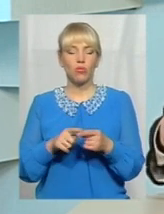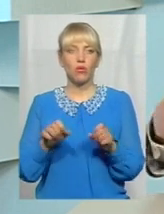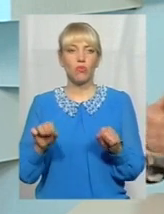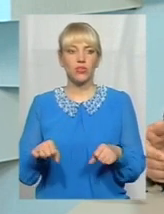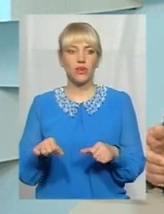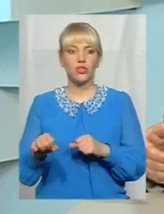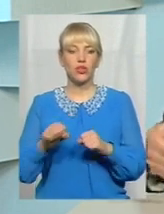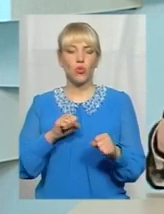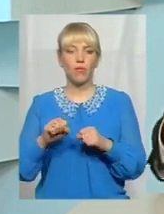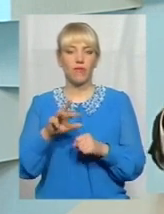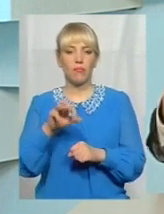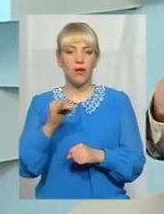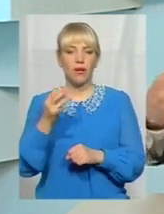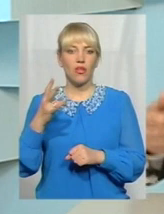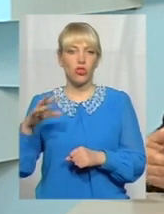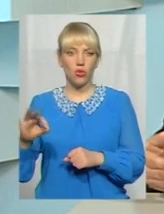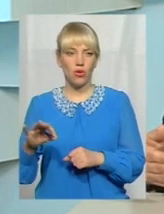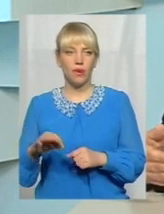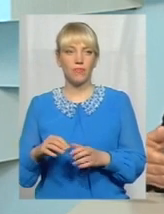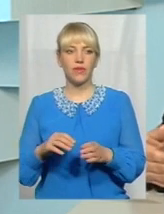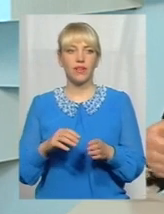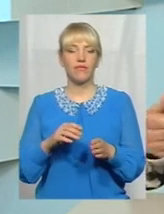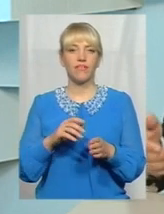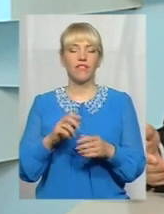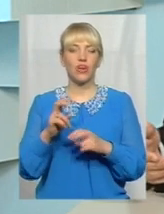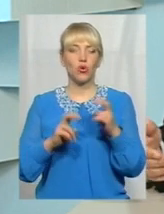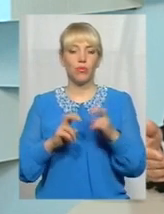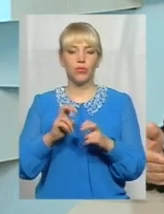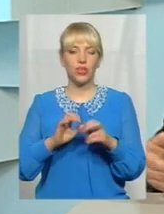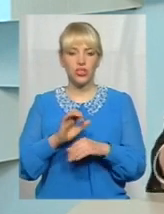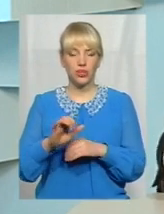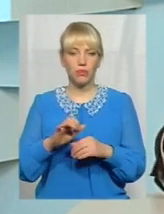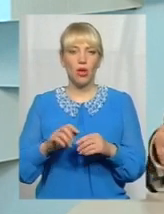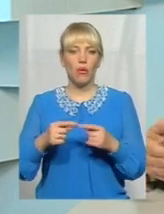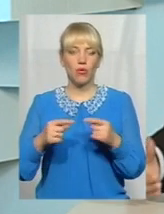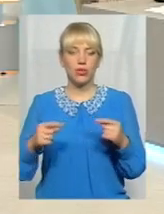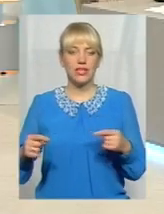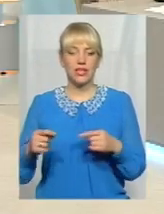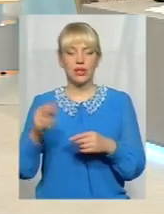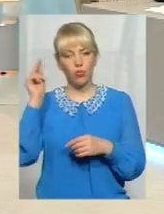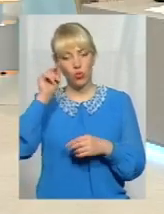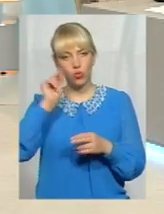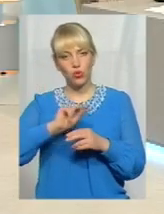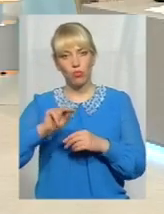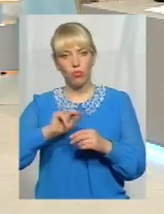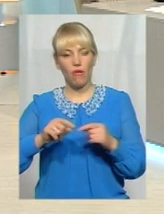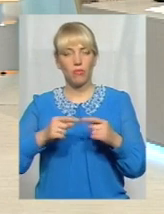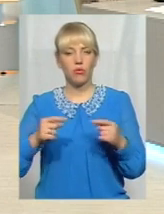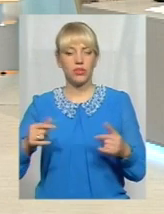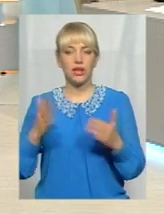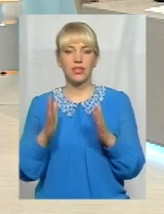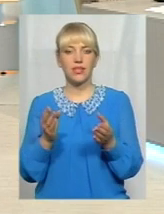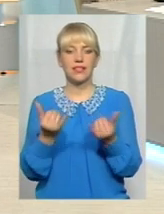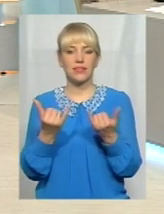управляти майном, управляти виробничим процесом, учбовим процесом і призначати керівників. Тільки зараз нам передали